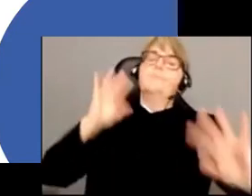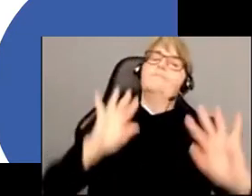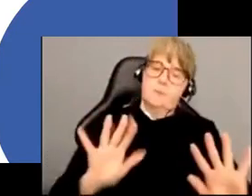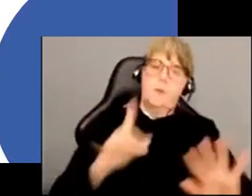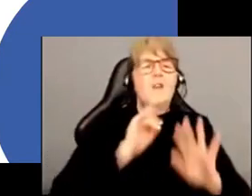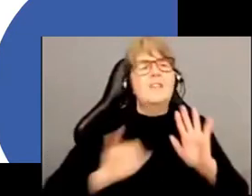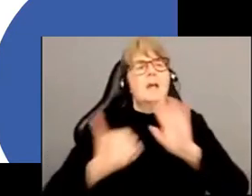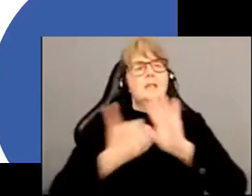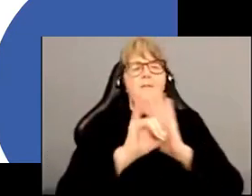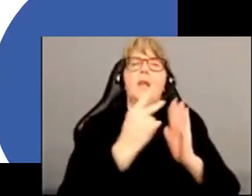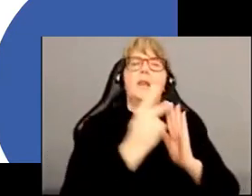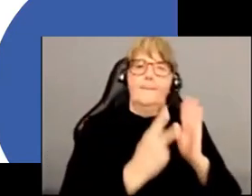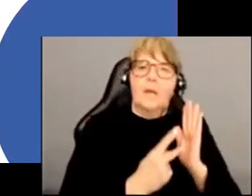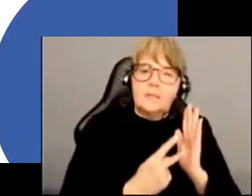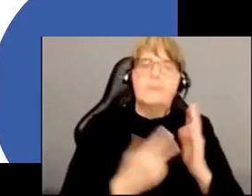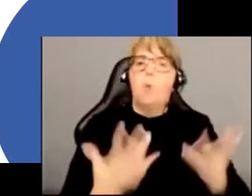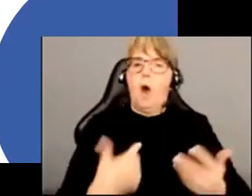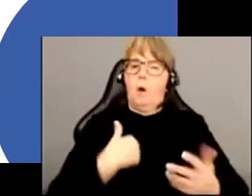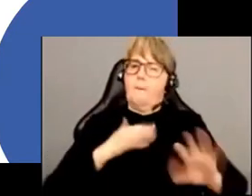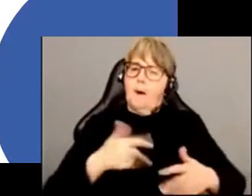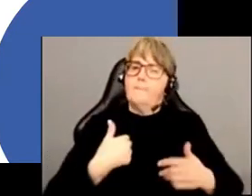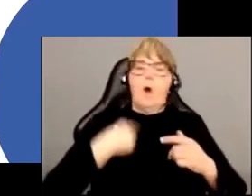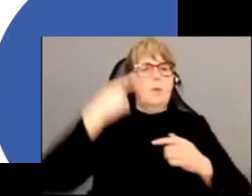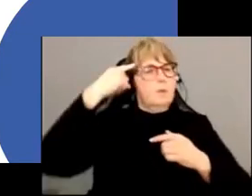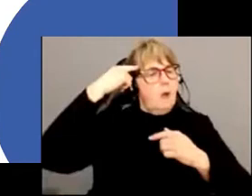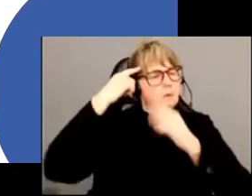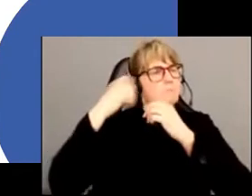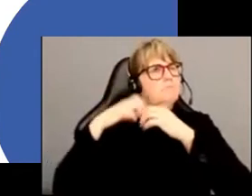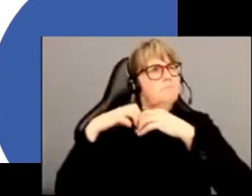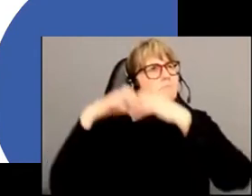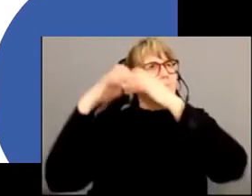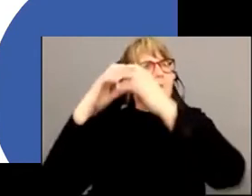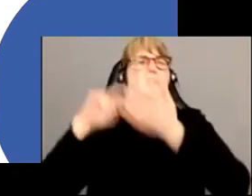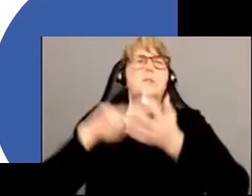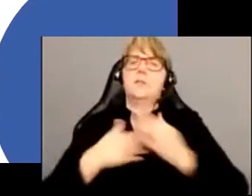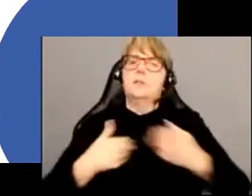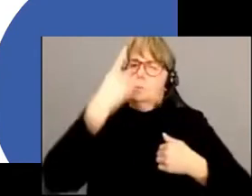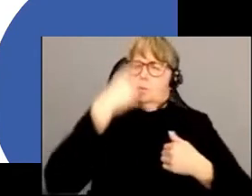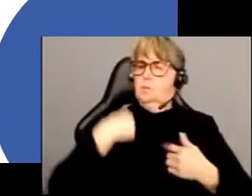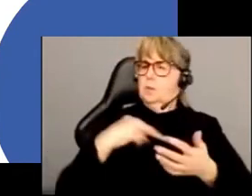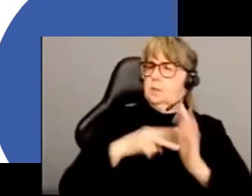qui permettent de comprendre notre relation et nos constructions mentales du groupe des animaux. Le premier